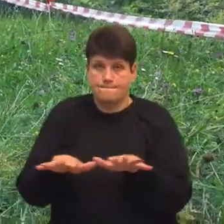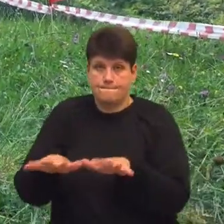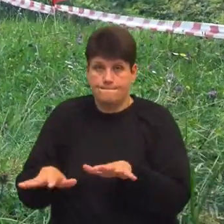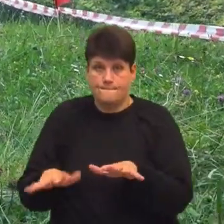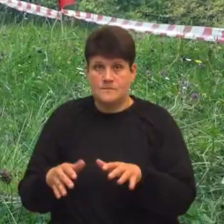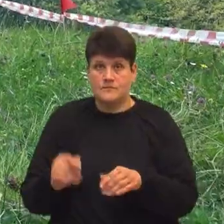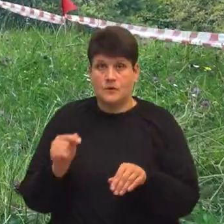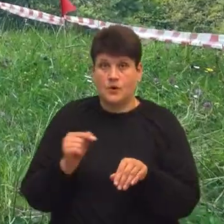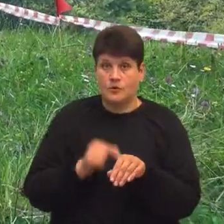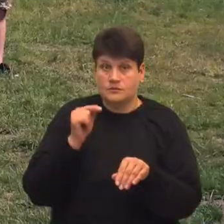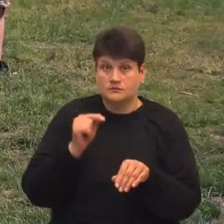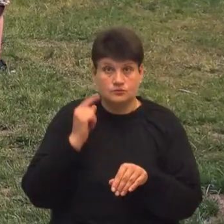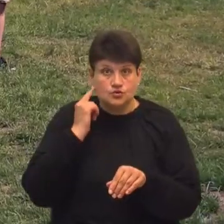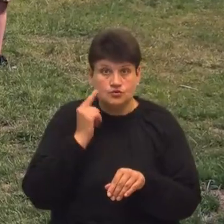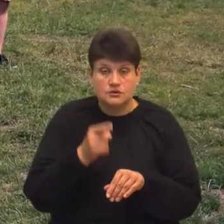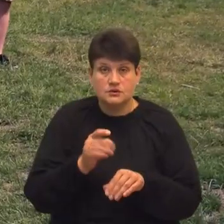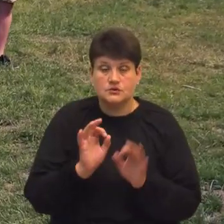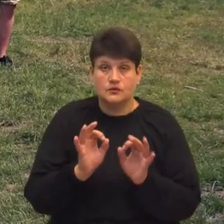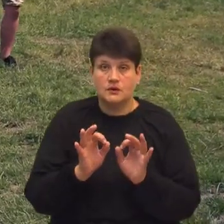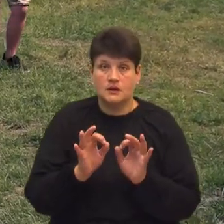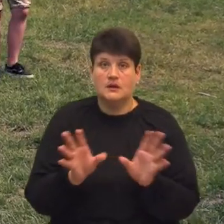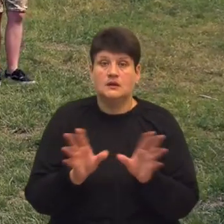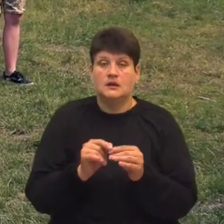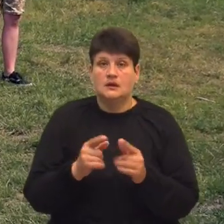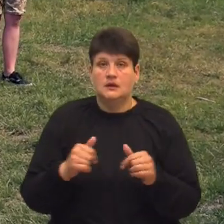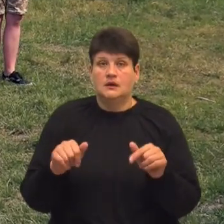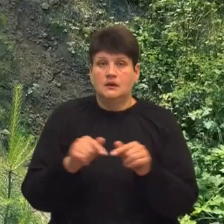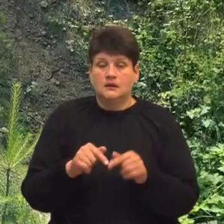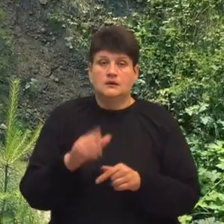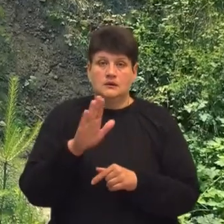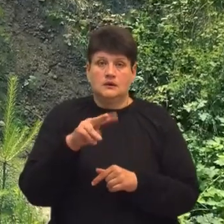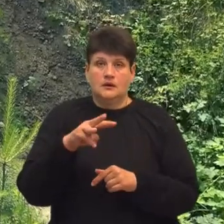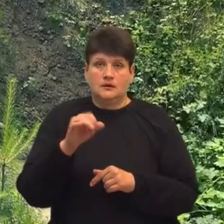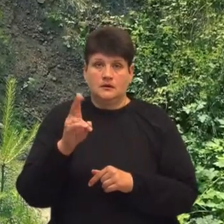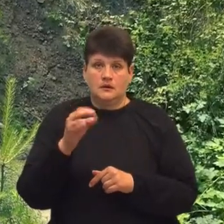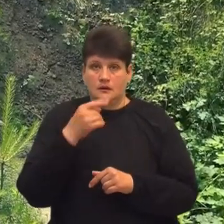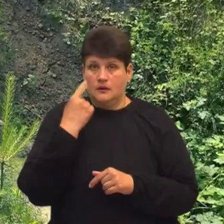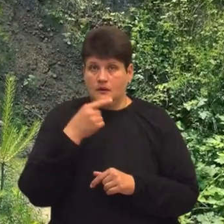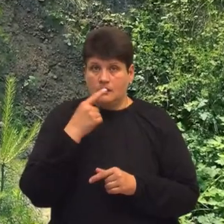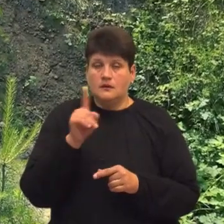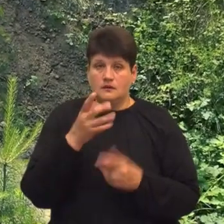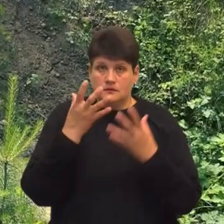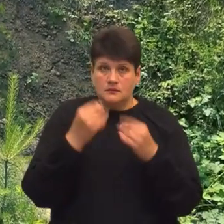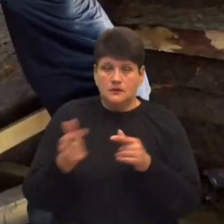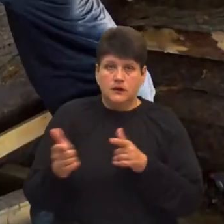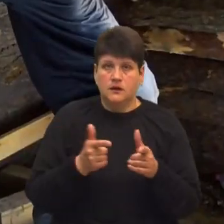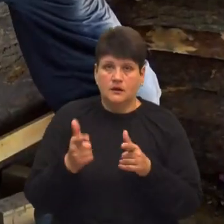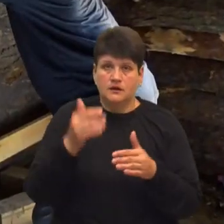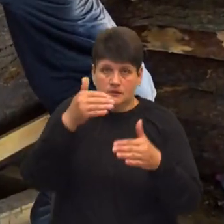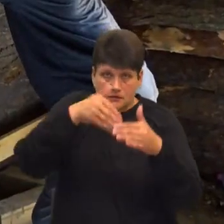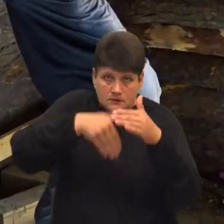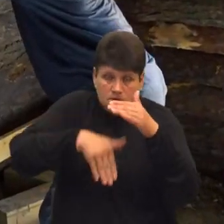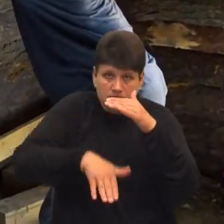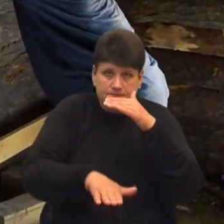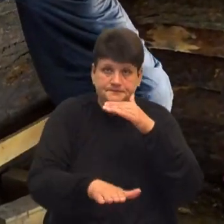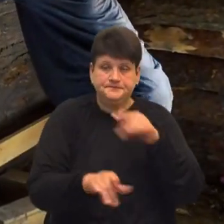Оп, почули звук. Співорганізатор табору Володимир Масейко каже, ще готують для дітей криївку. Її зроблять подібною до